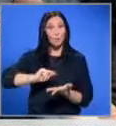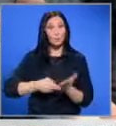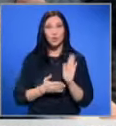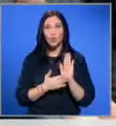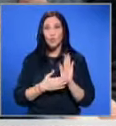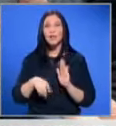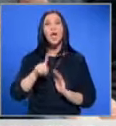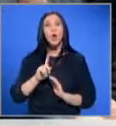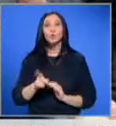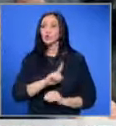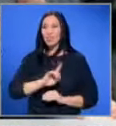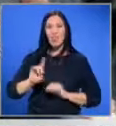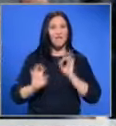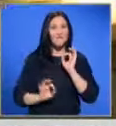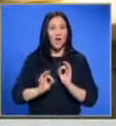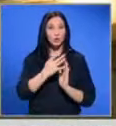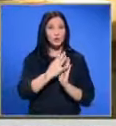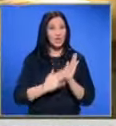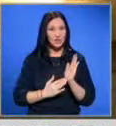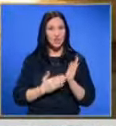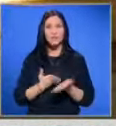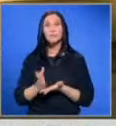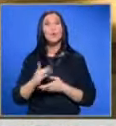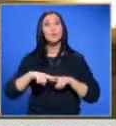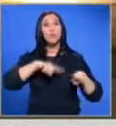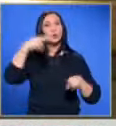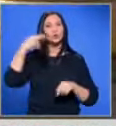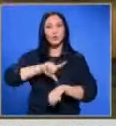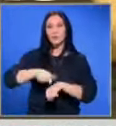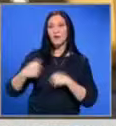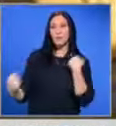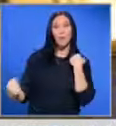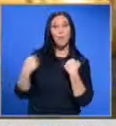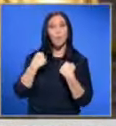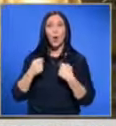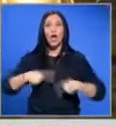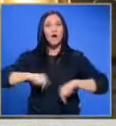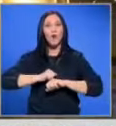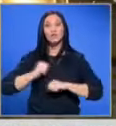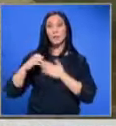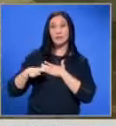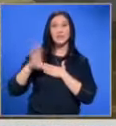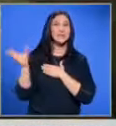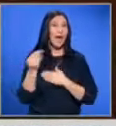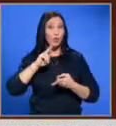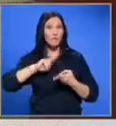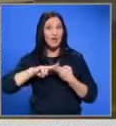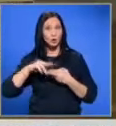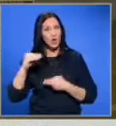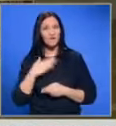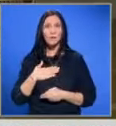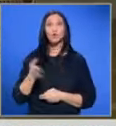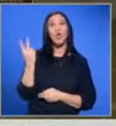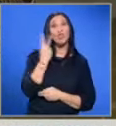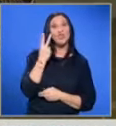документи, които са с невярно съдържание. Според прокуратурата, по време на побои в офиса на бизнесмена, заедно с Великожелев е имало още